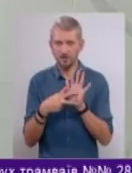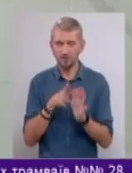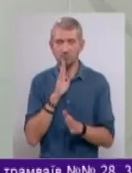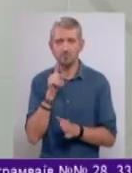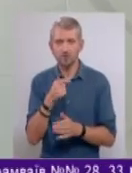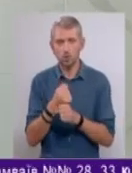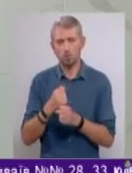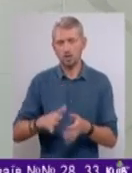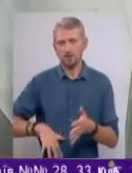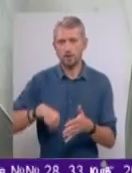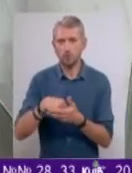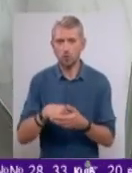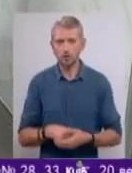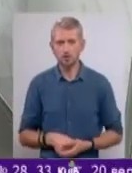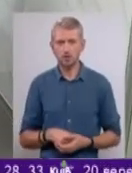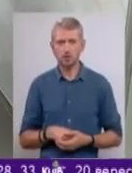зробила за власні кошти.